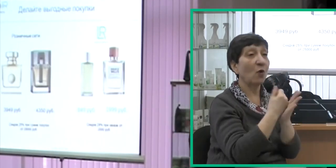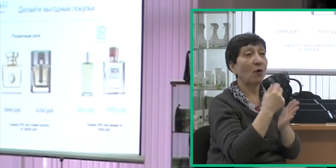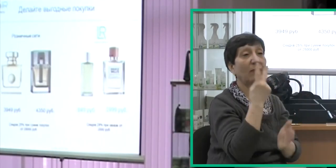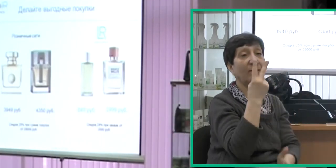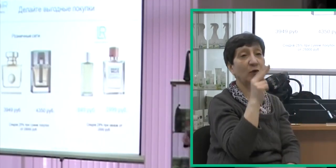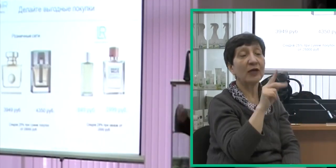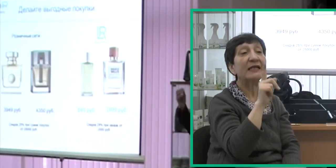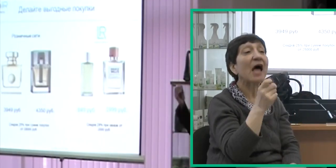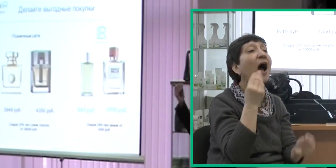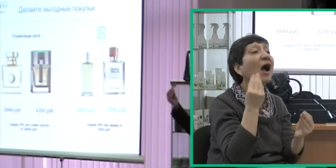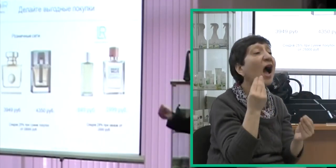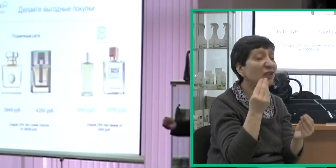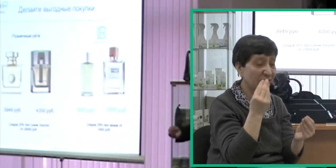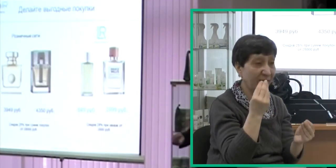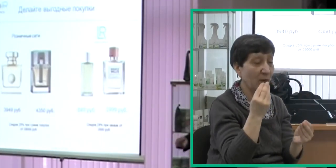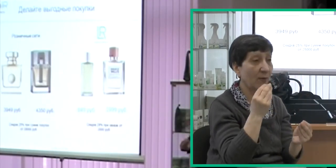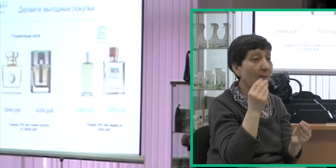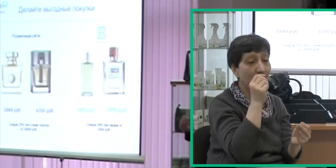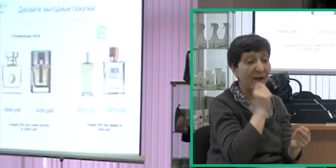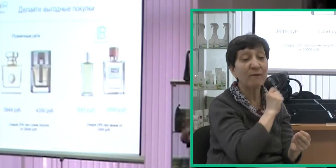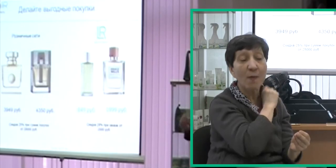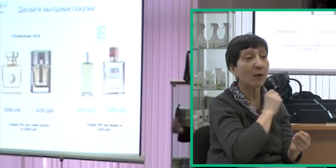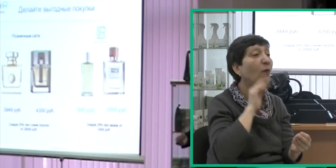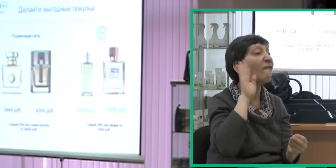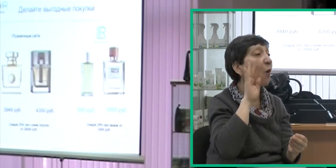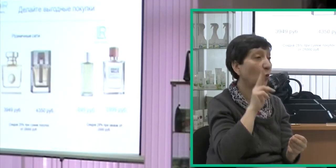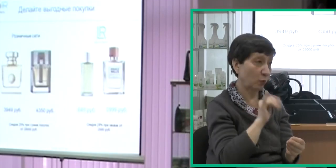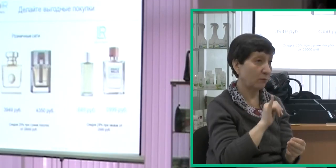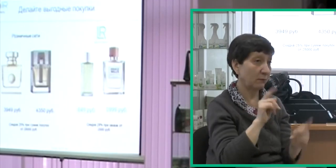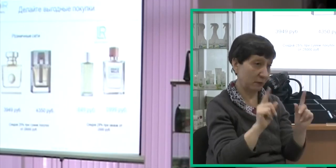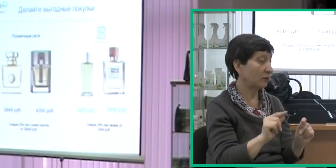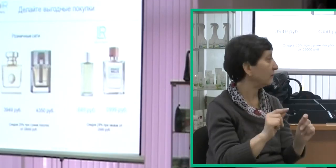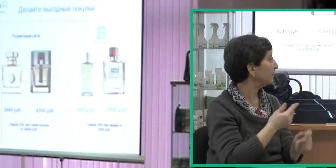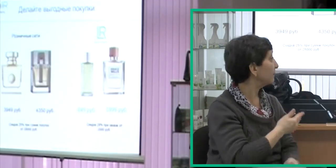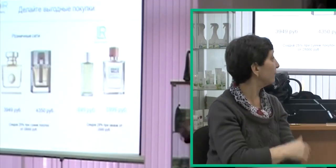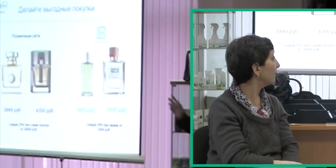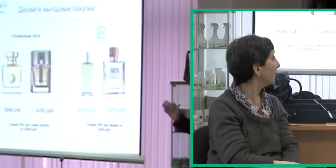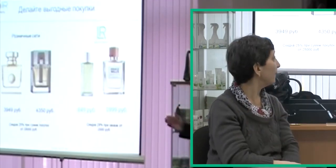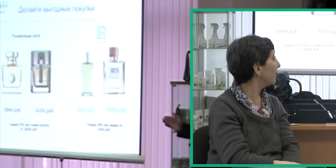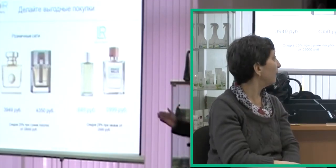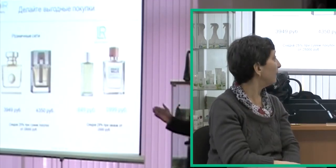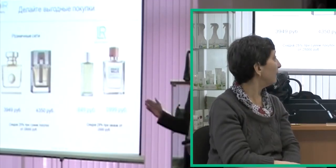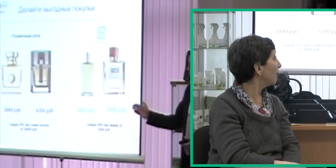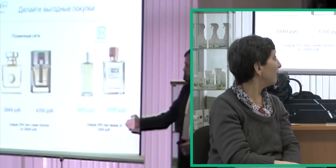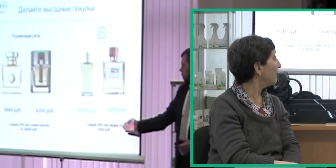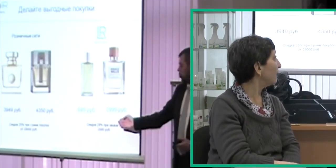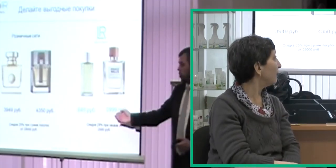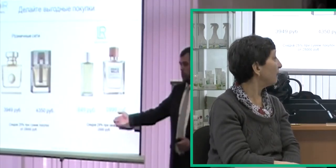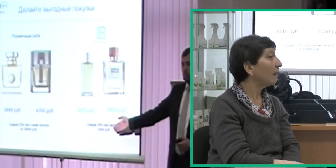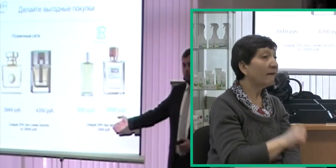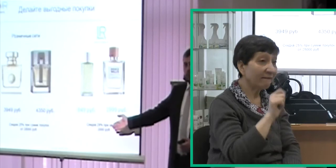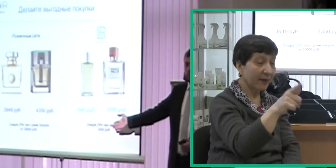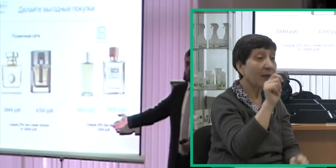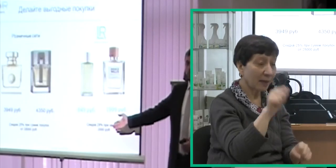рублей за качественную, произведенную в Германии, парфюмерную воду. К тому же вы имеете возможность